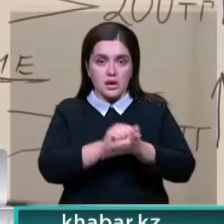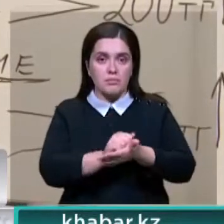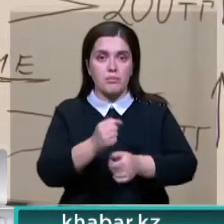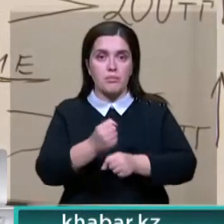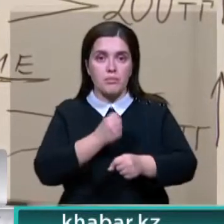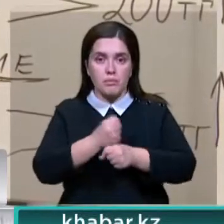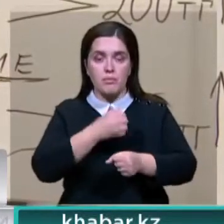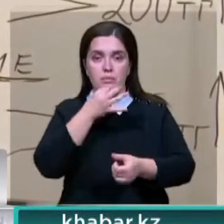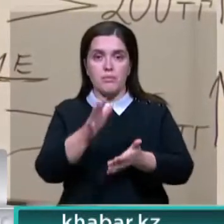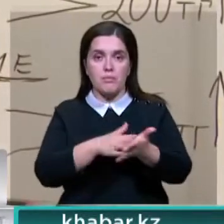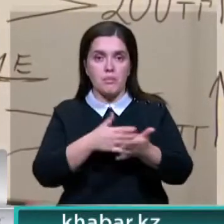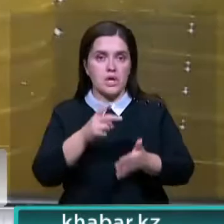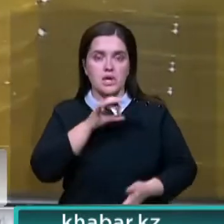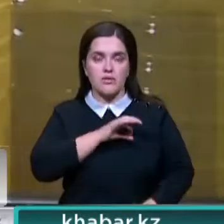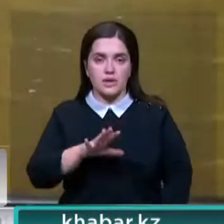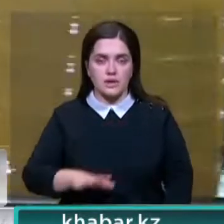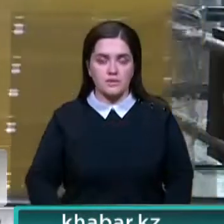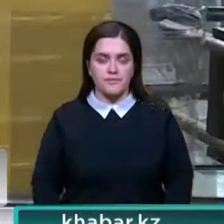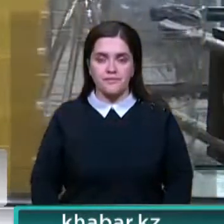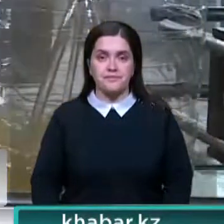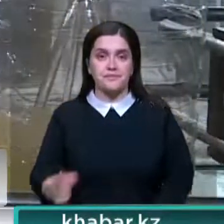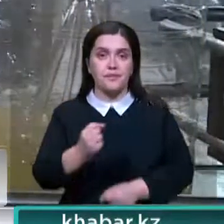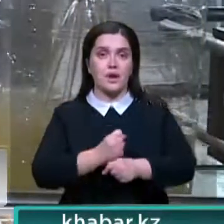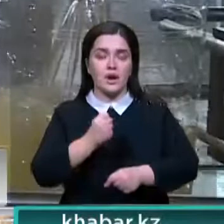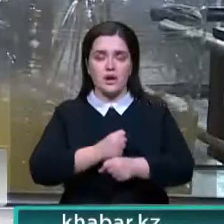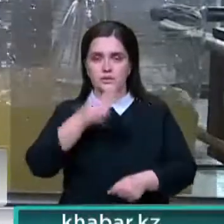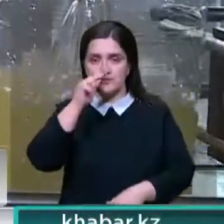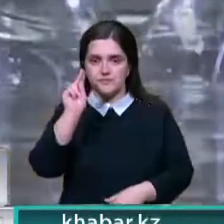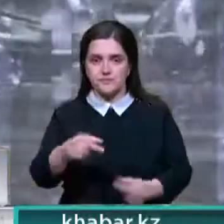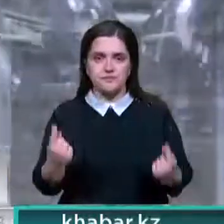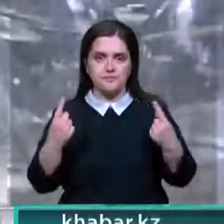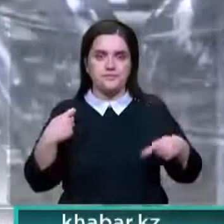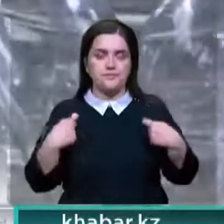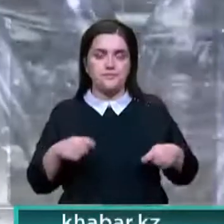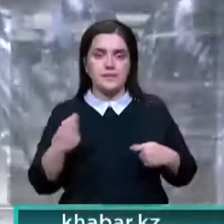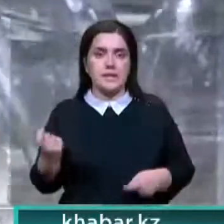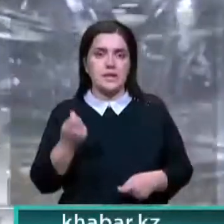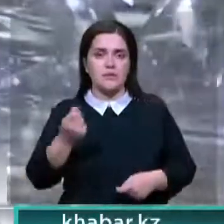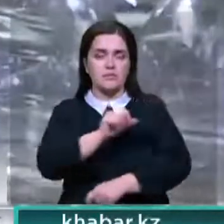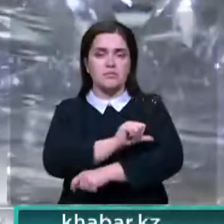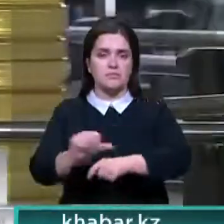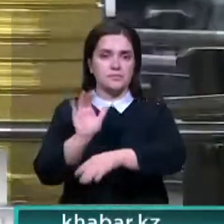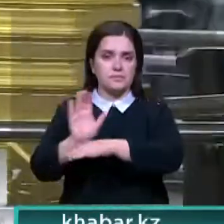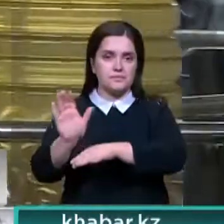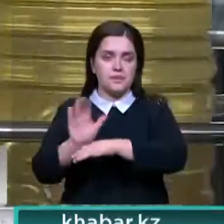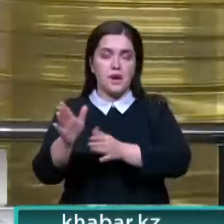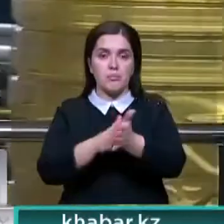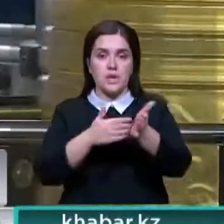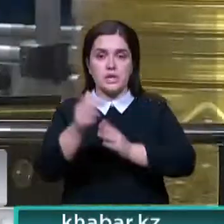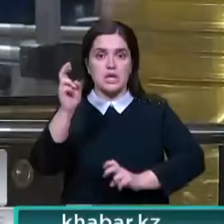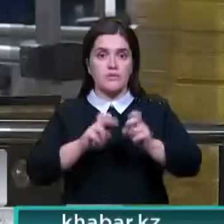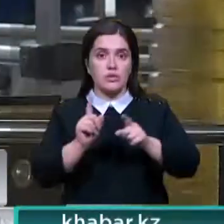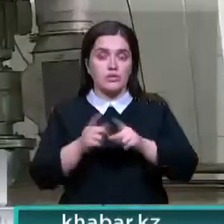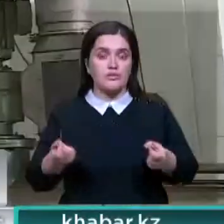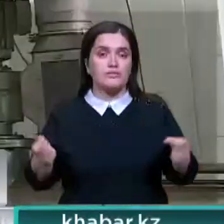подсолнечного масла теперь им стало невыгодно. Переработчики винят во всем крупных трейдеров. Семечки по большой цене уходят за рубеж. Из-за этого маслозаводам приходится тоже